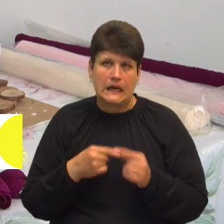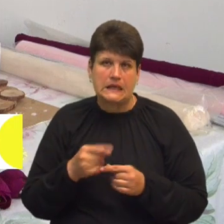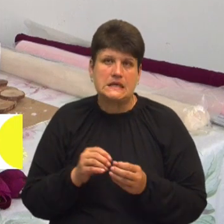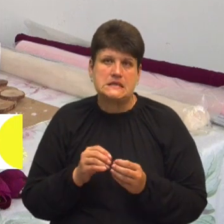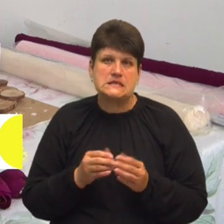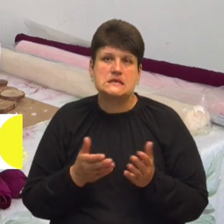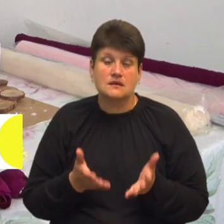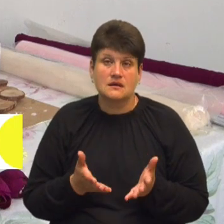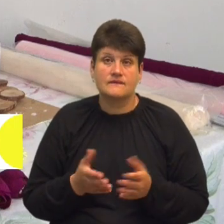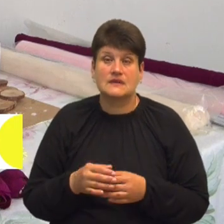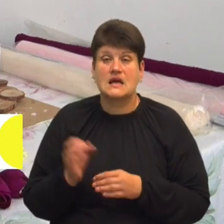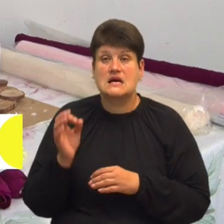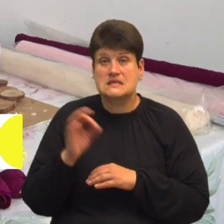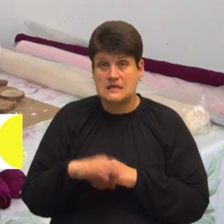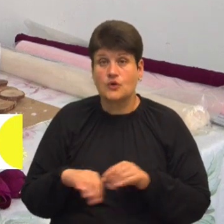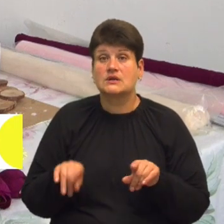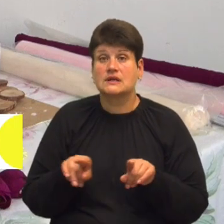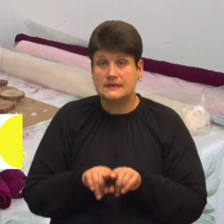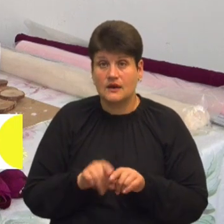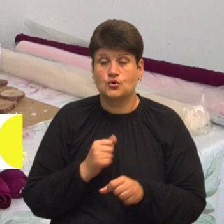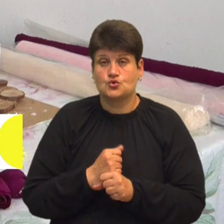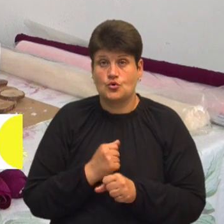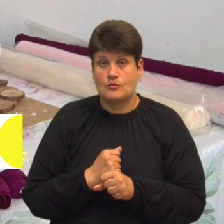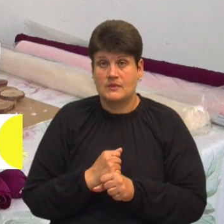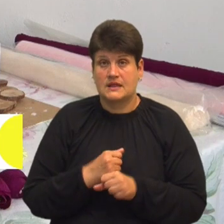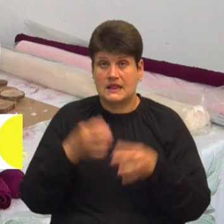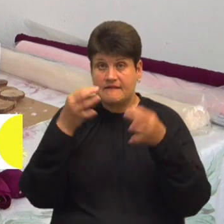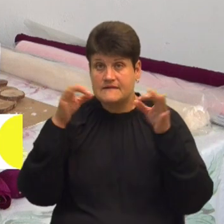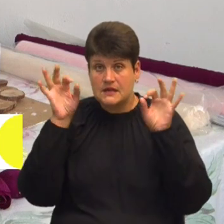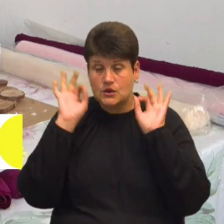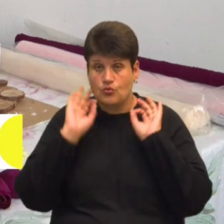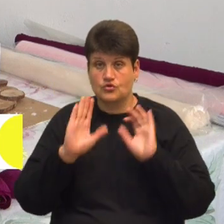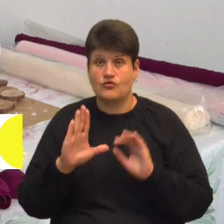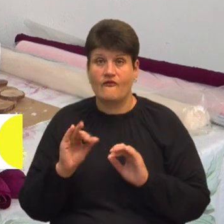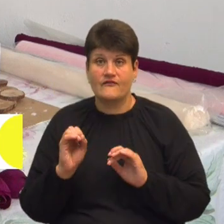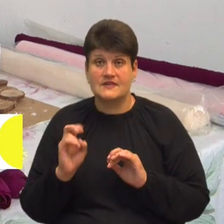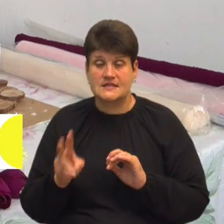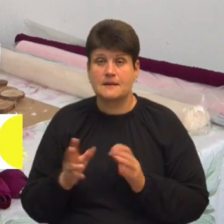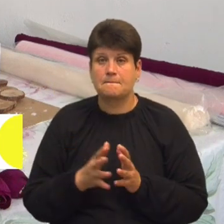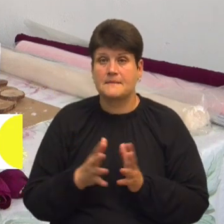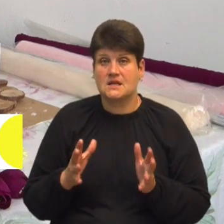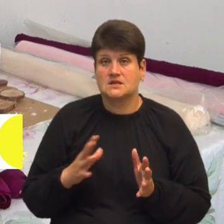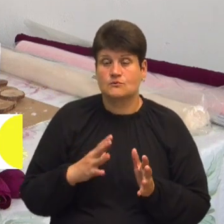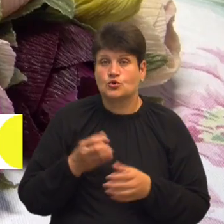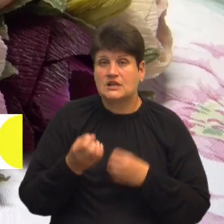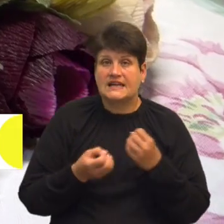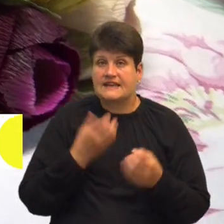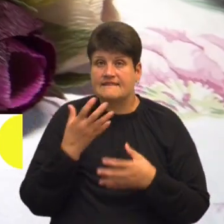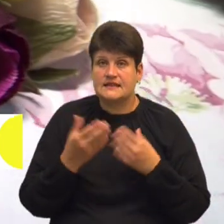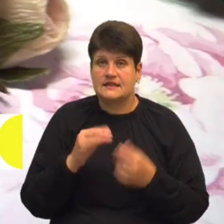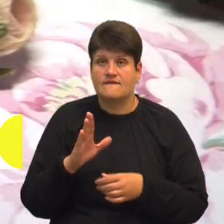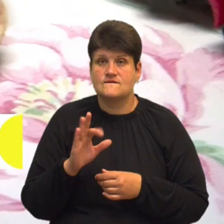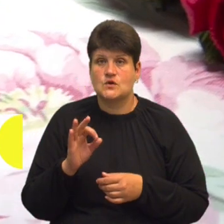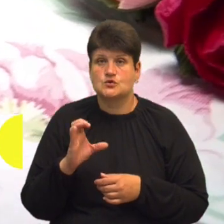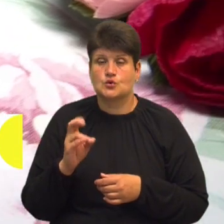На Заході також робили воскові віночки, просто вони вже були навіть не більше восковиці, а більше квіти восковані. На